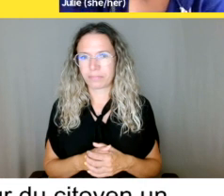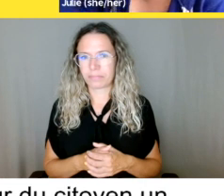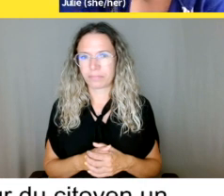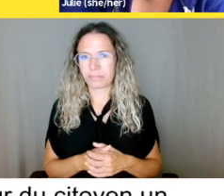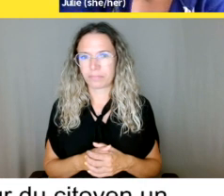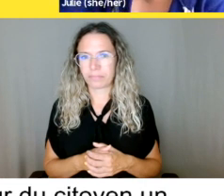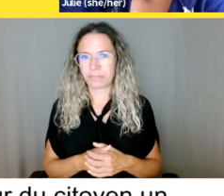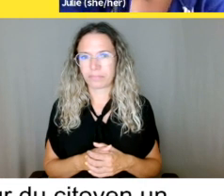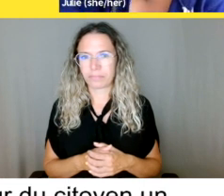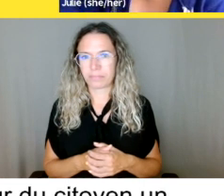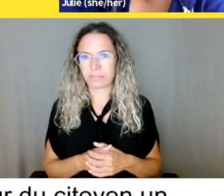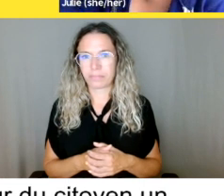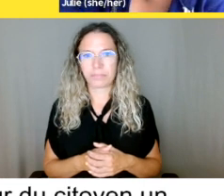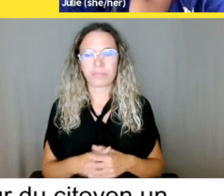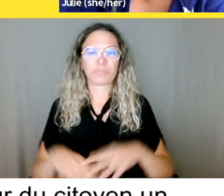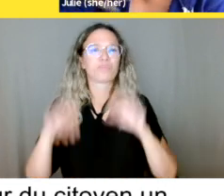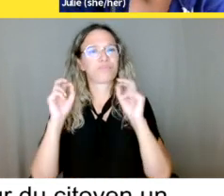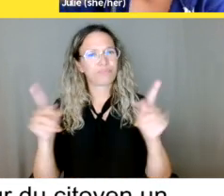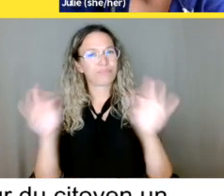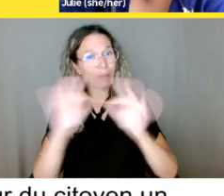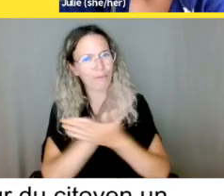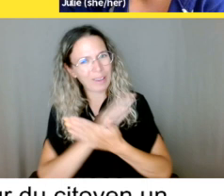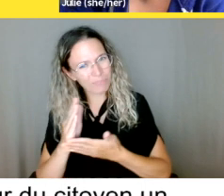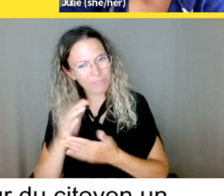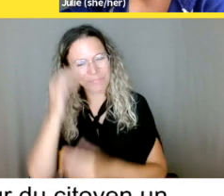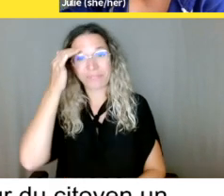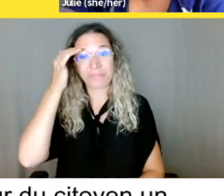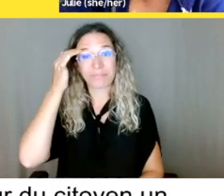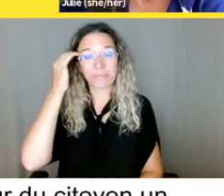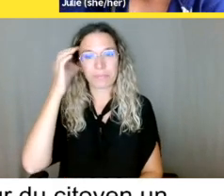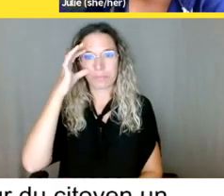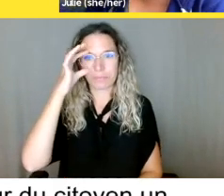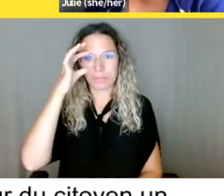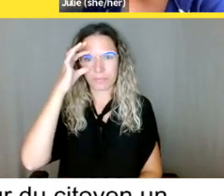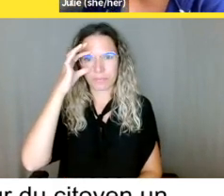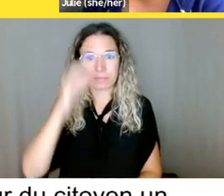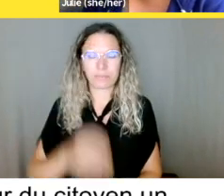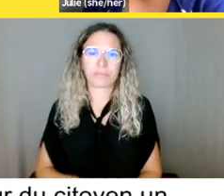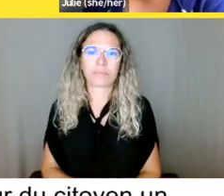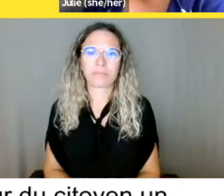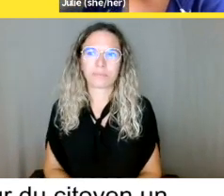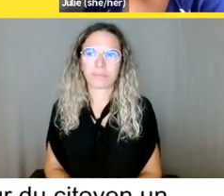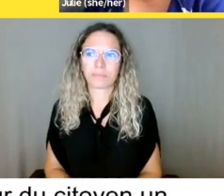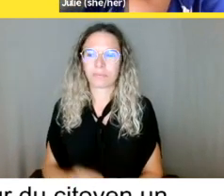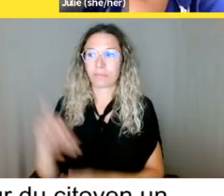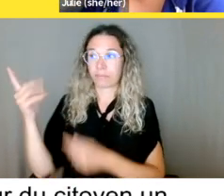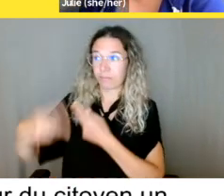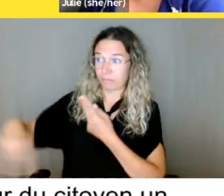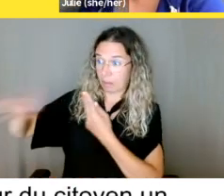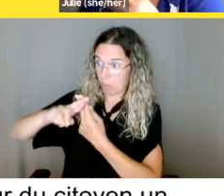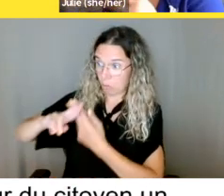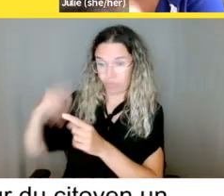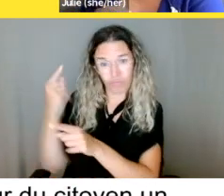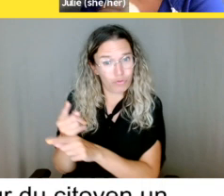Que l'autre personne vous réponde en affirmant cette question-là, bien là, vous avez la preuve et ça rend la